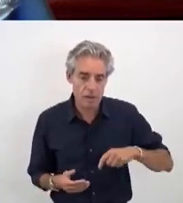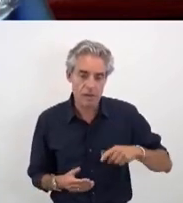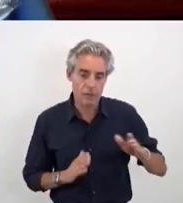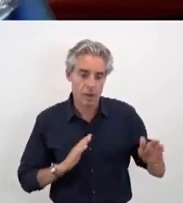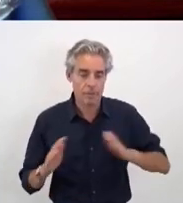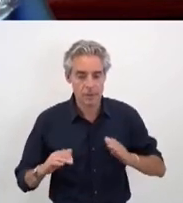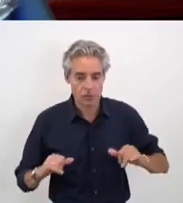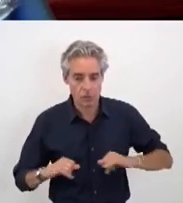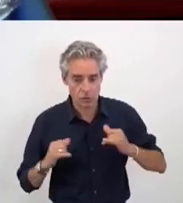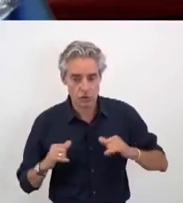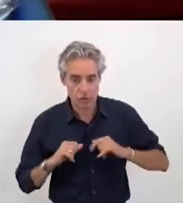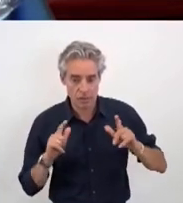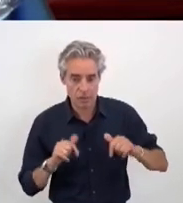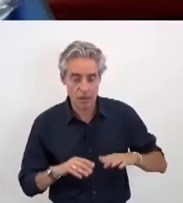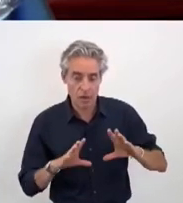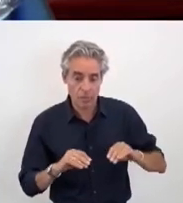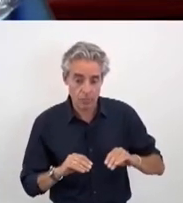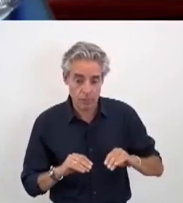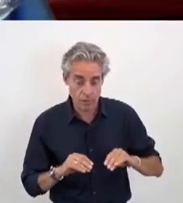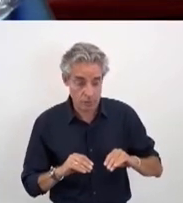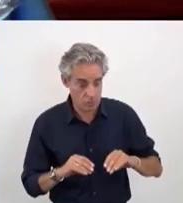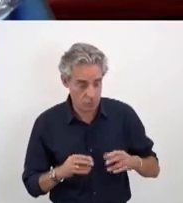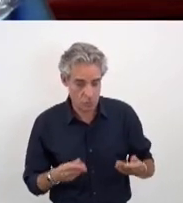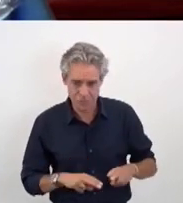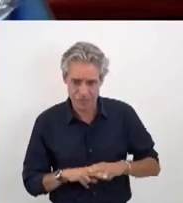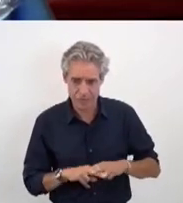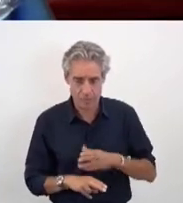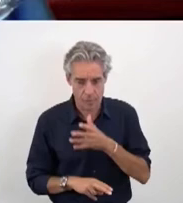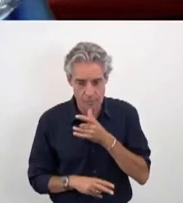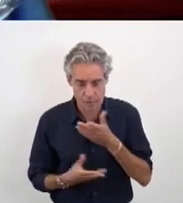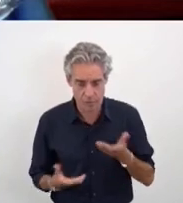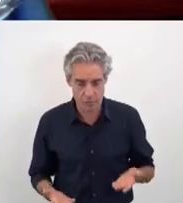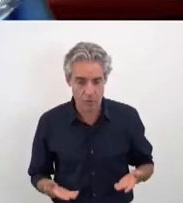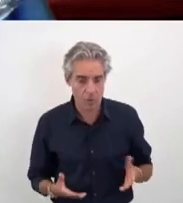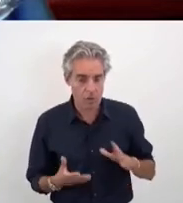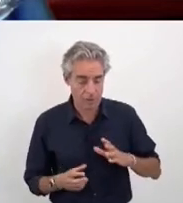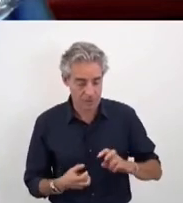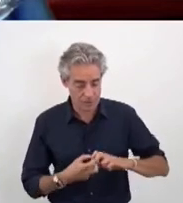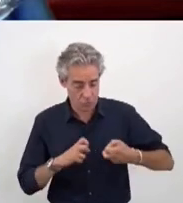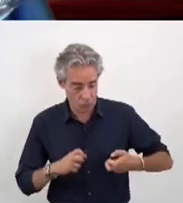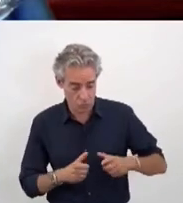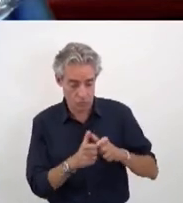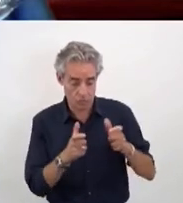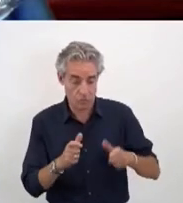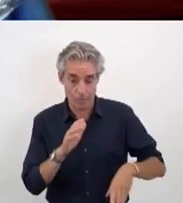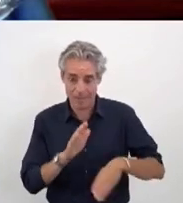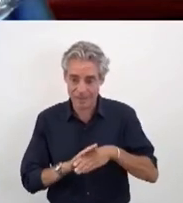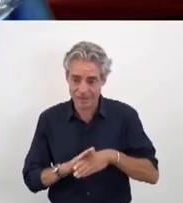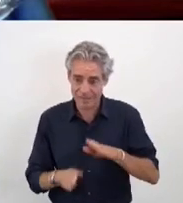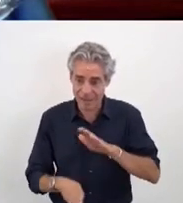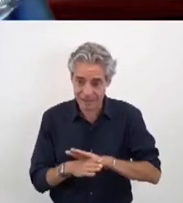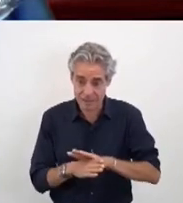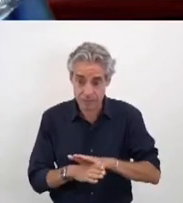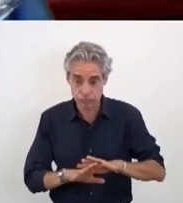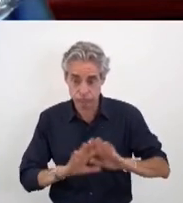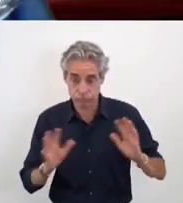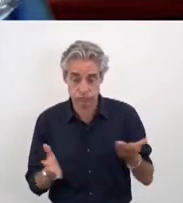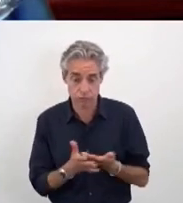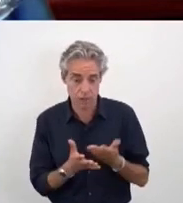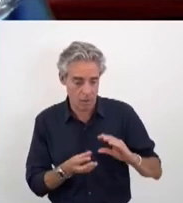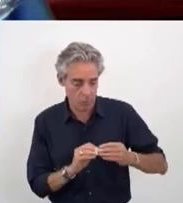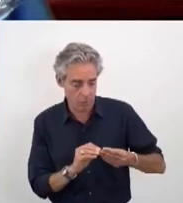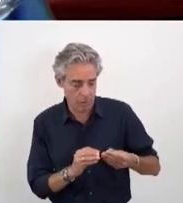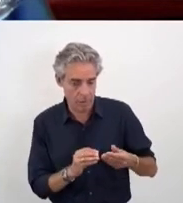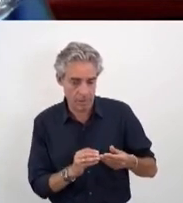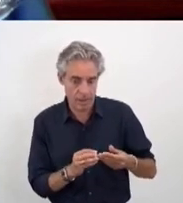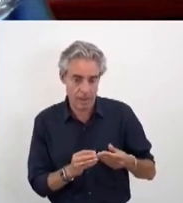jeunesse dont le poste n'est pas pourvu aux Obiers. On a des structures qui sont parties, on a un problème avec des